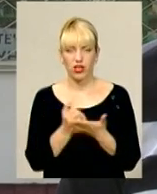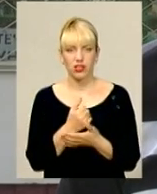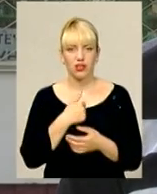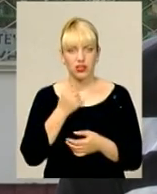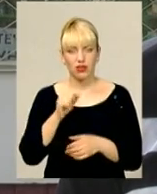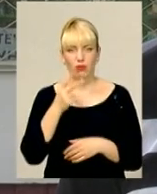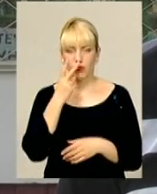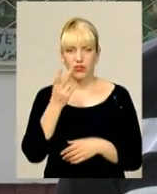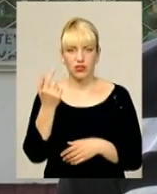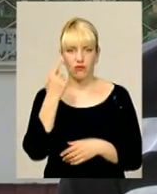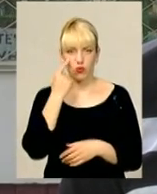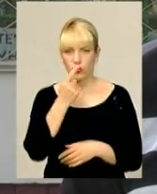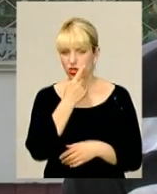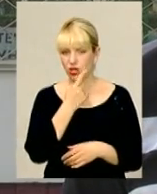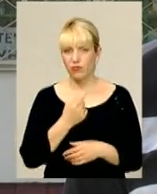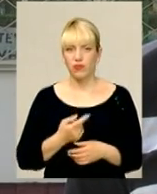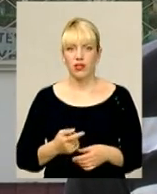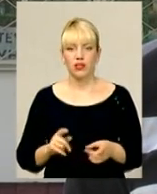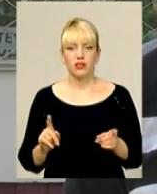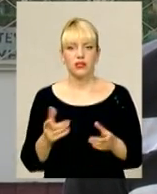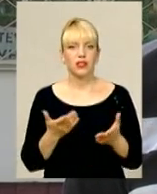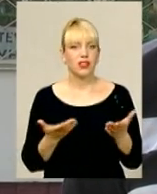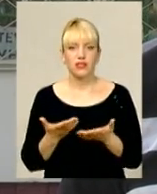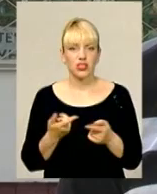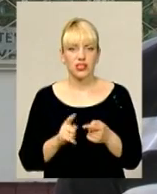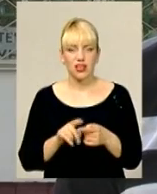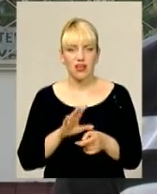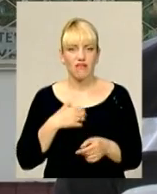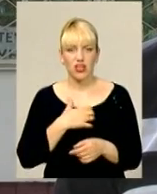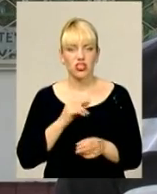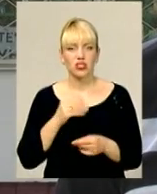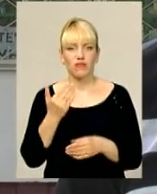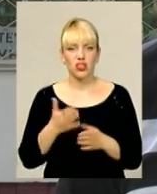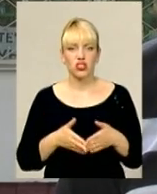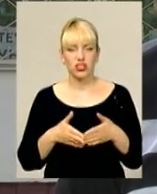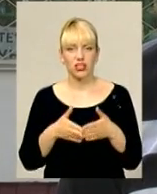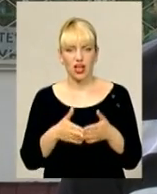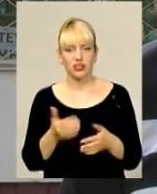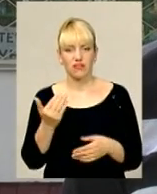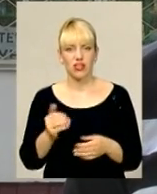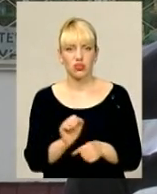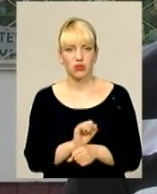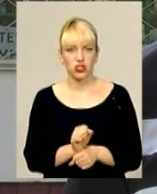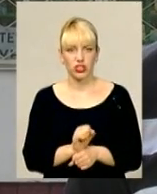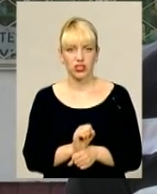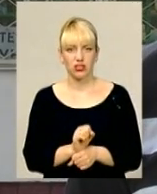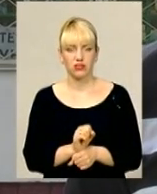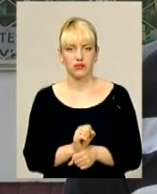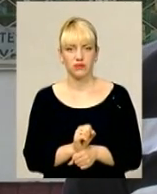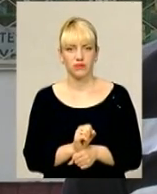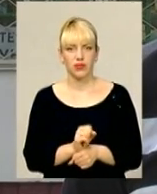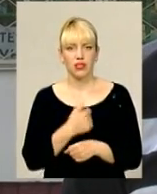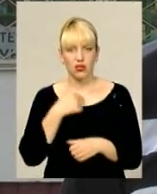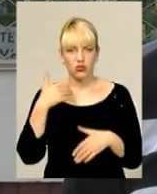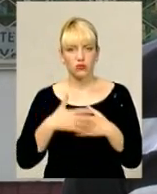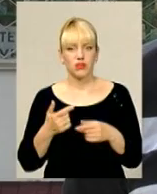очі їм подивитися. Невже це не важніше, ніж ваші яхти, ваші машини? Я